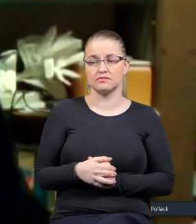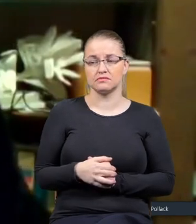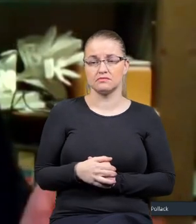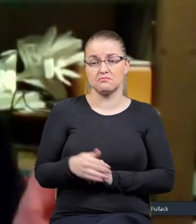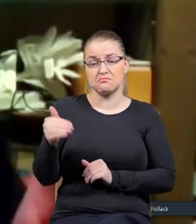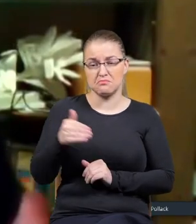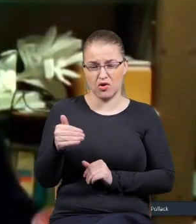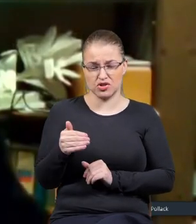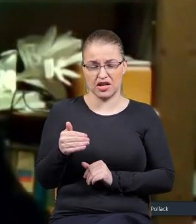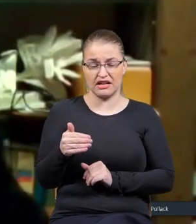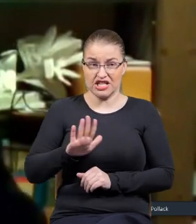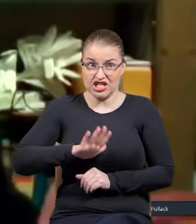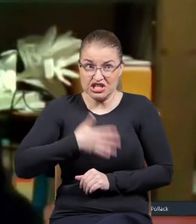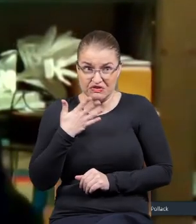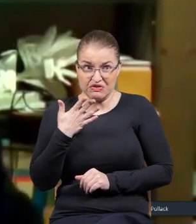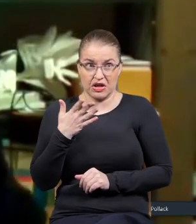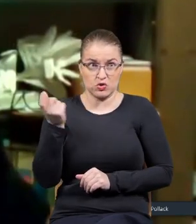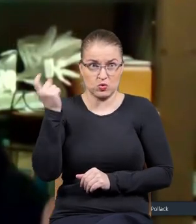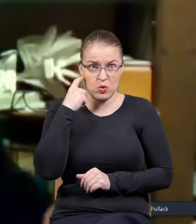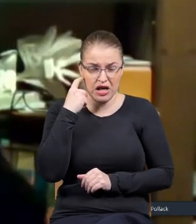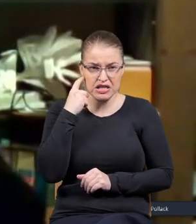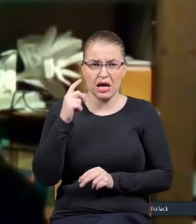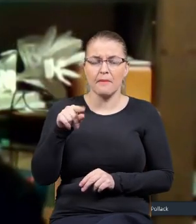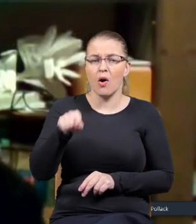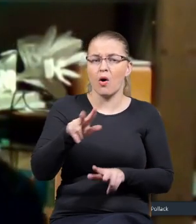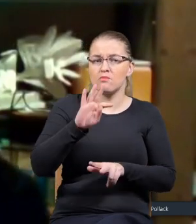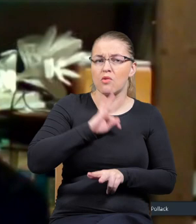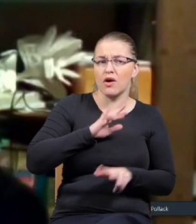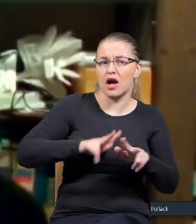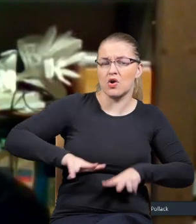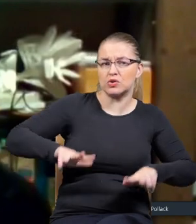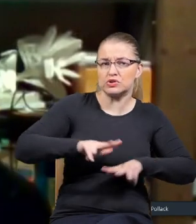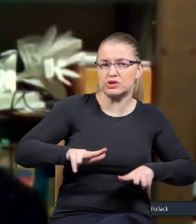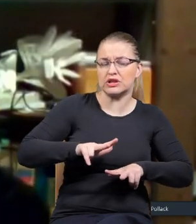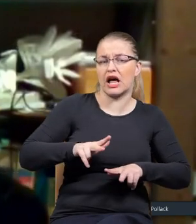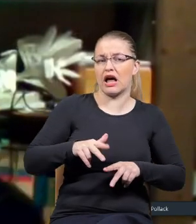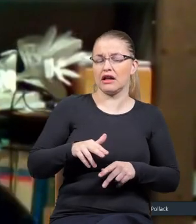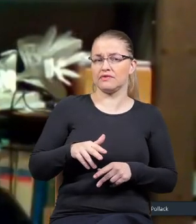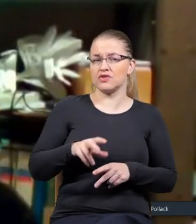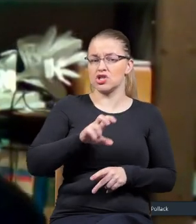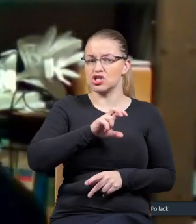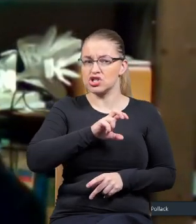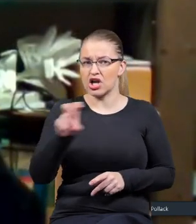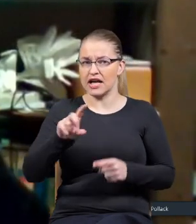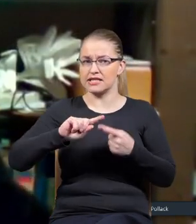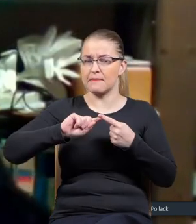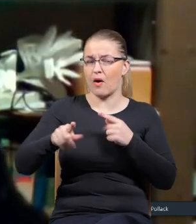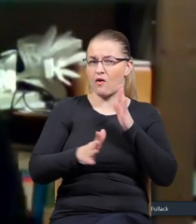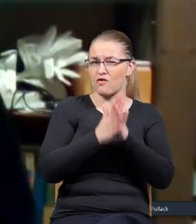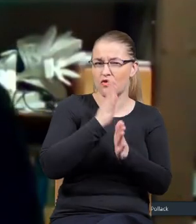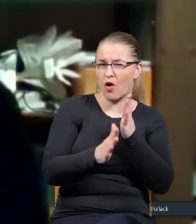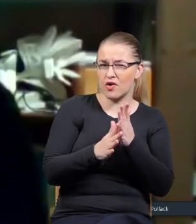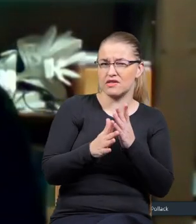wziąć jakieś dziwne, bo pochodzę właśnie z tej rodziny i tak czasy jakieś powojenne były